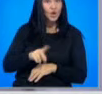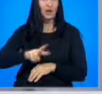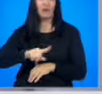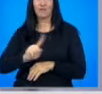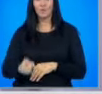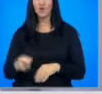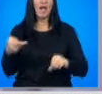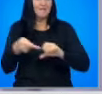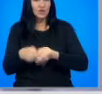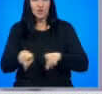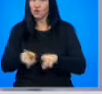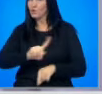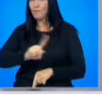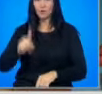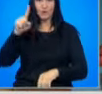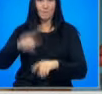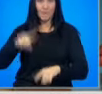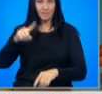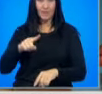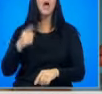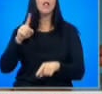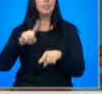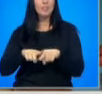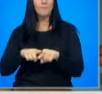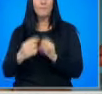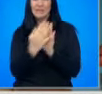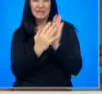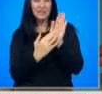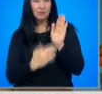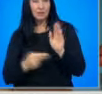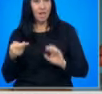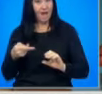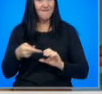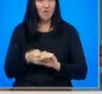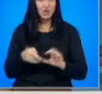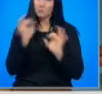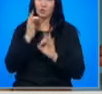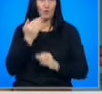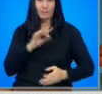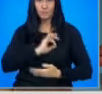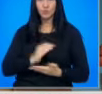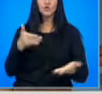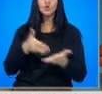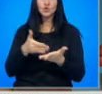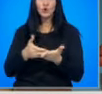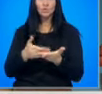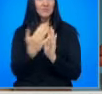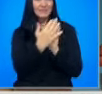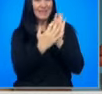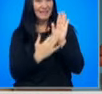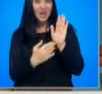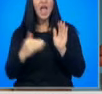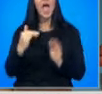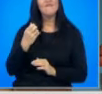Флажките също не може да бъдат пипани. Да пипа съдържанието на флажките, нищо няма да получи, защото само от съдържания и